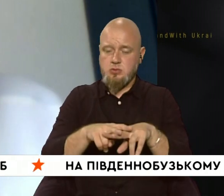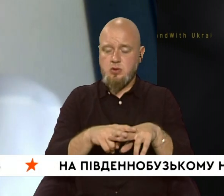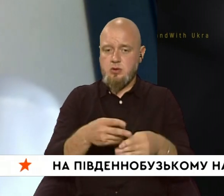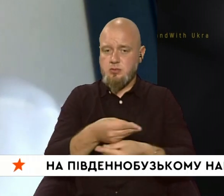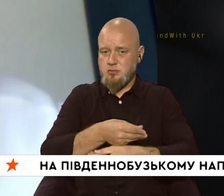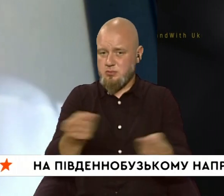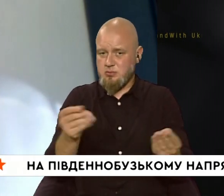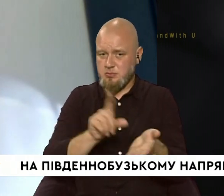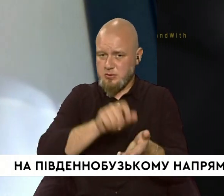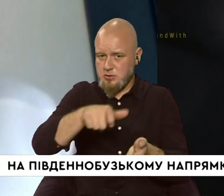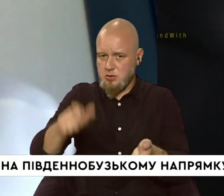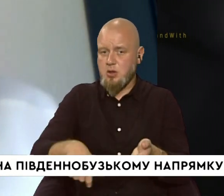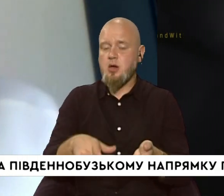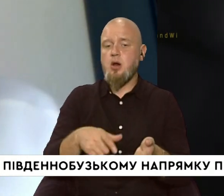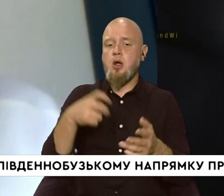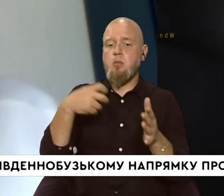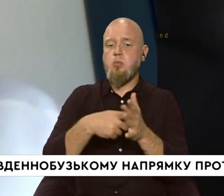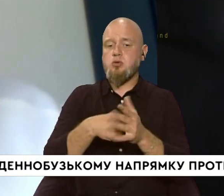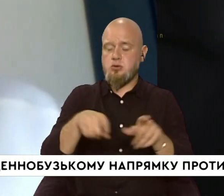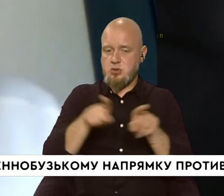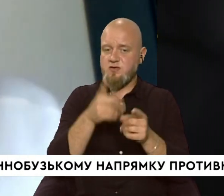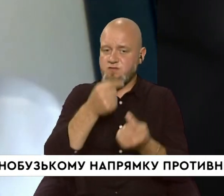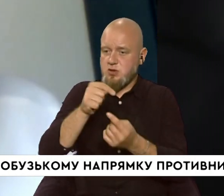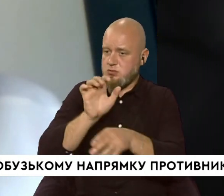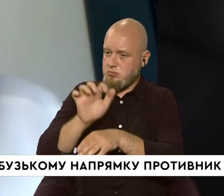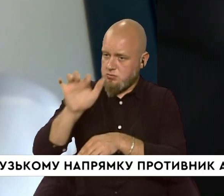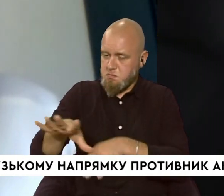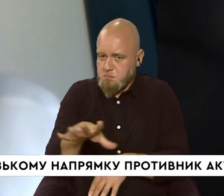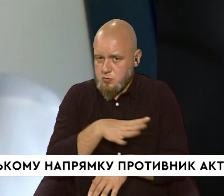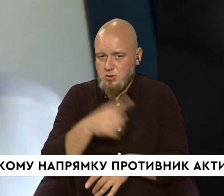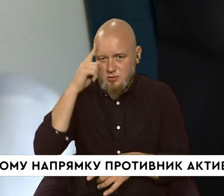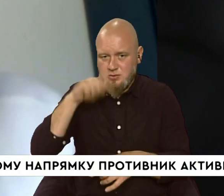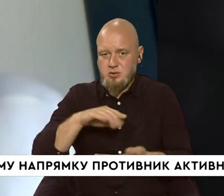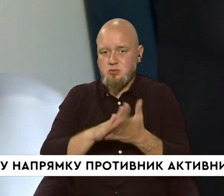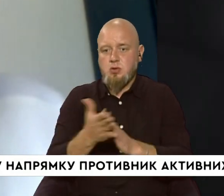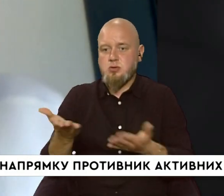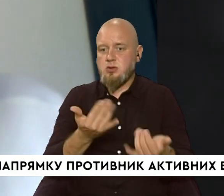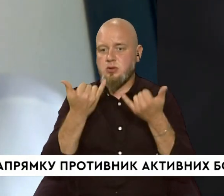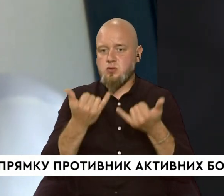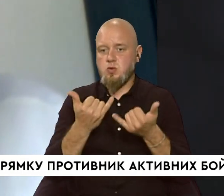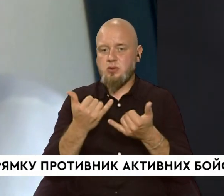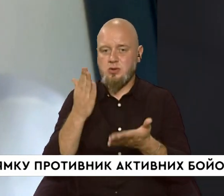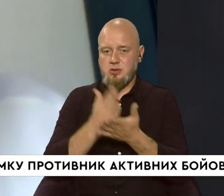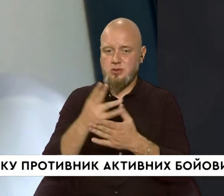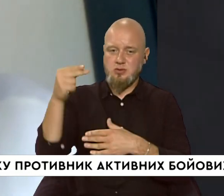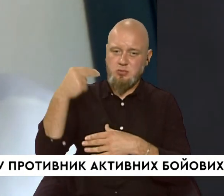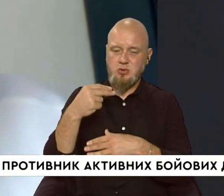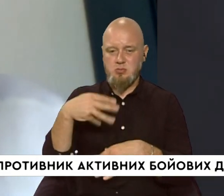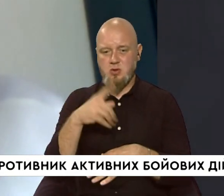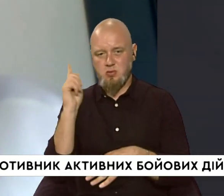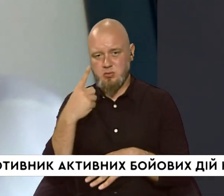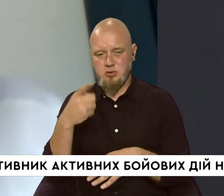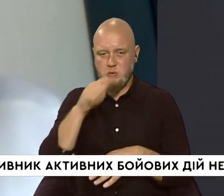пенсіонерів. Почти теж ми своєчасно перерахували. Але ви знаєте ситуації, які на сьогодні. Запорізькі, Миколаївські,